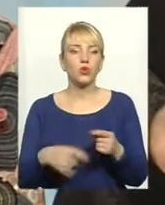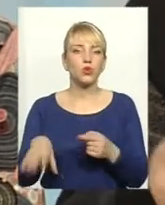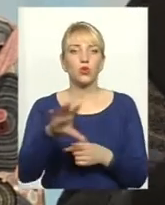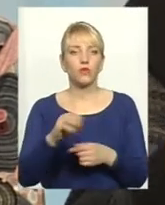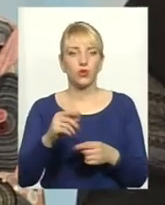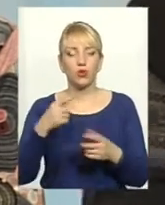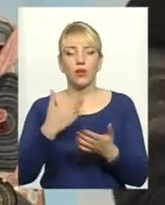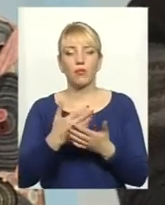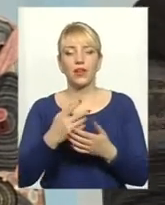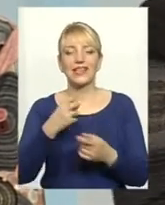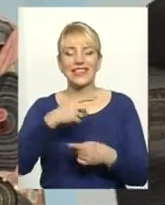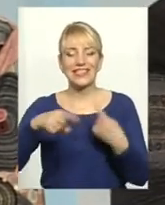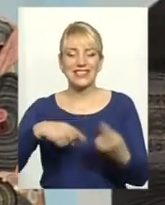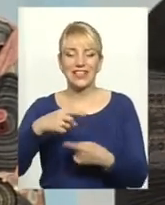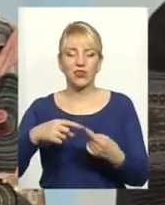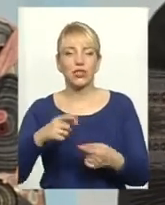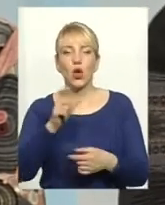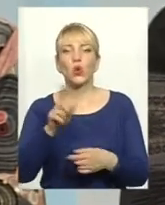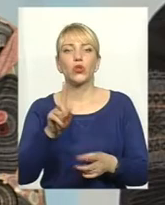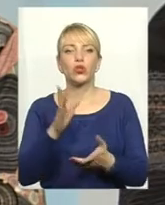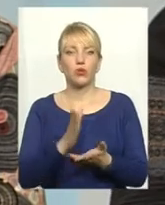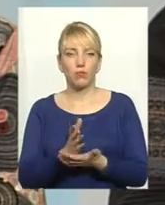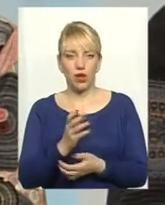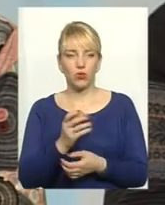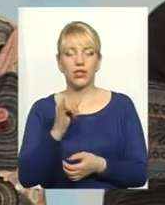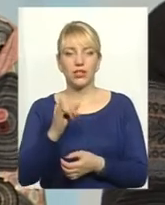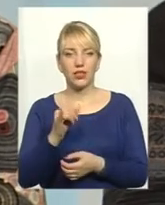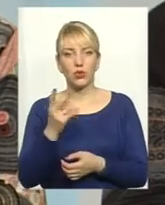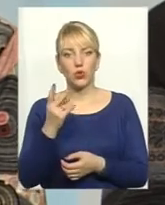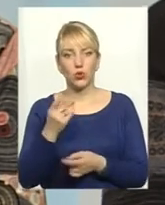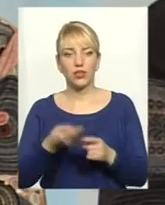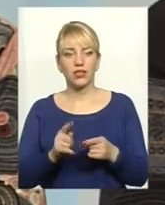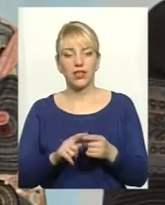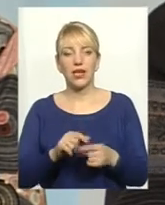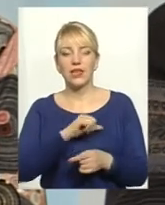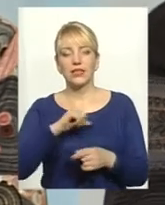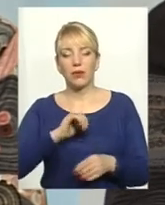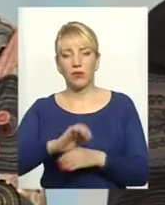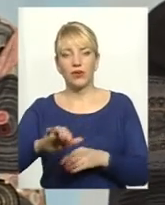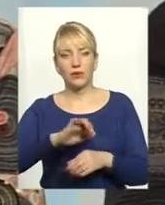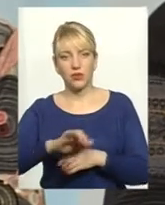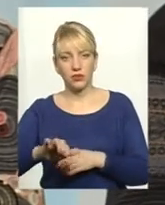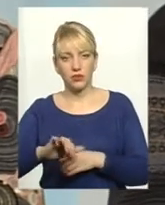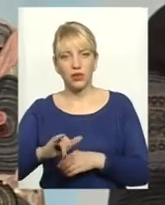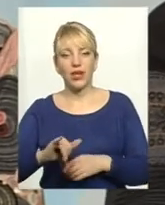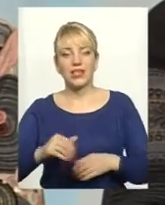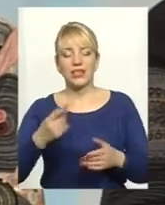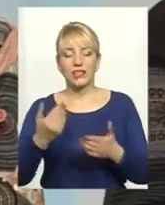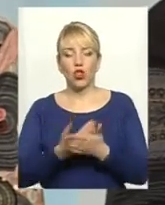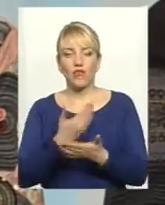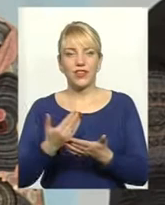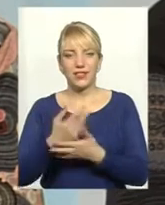кількості валу, зерна, що в селі люди мають. І, з друга сторони, це саме виробництво, ці новітні